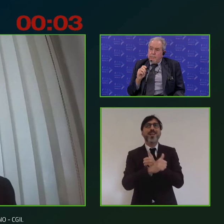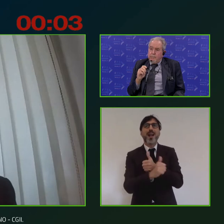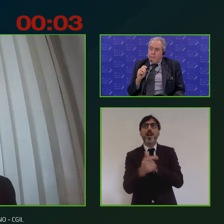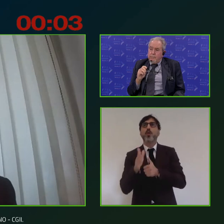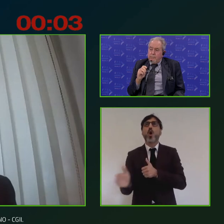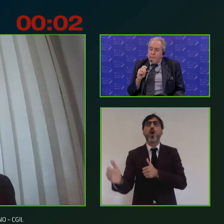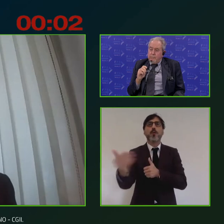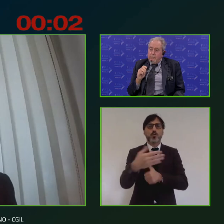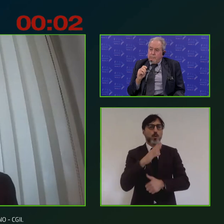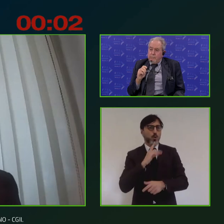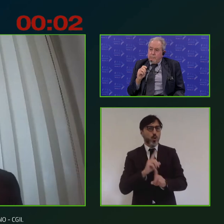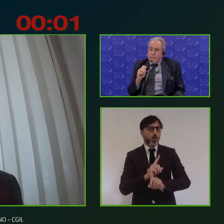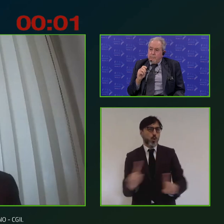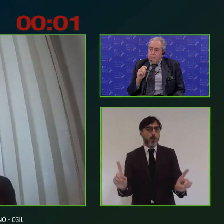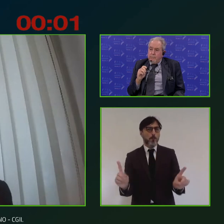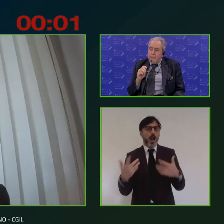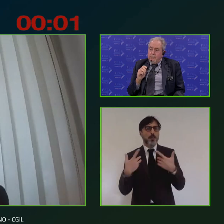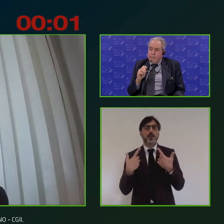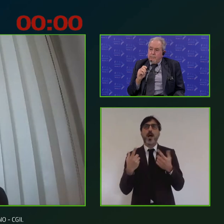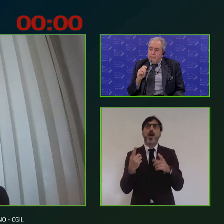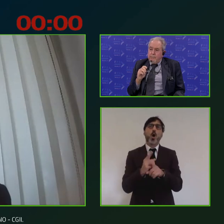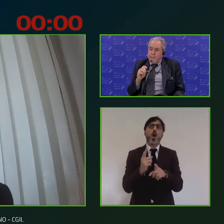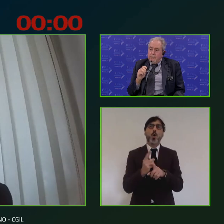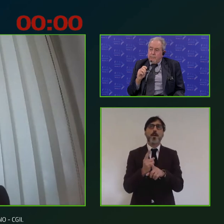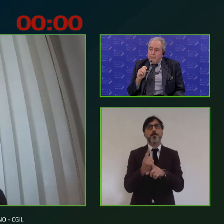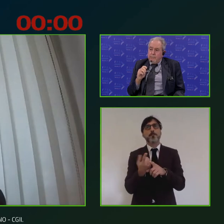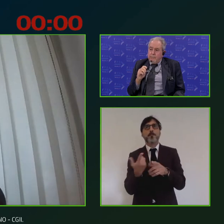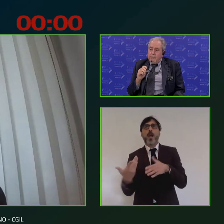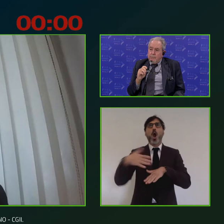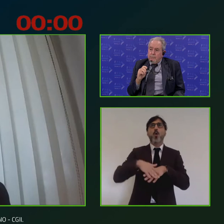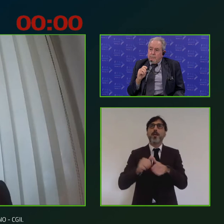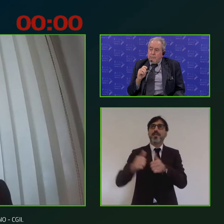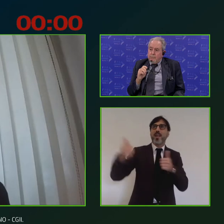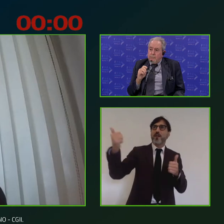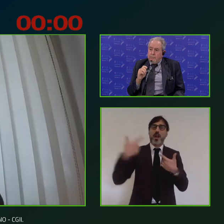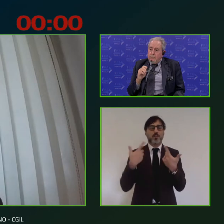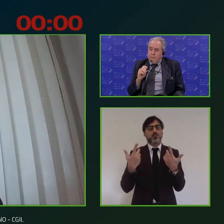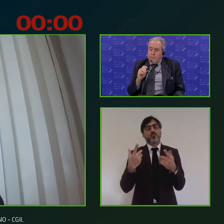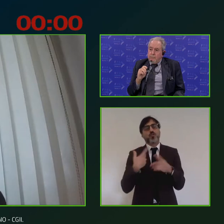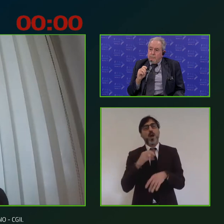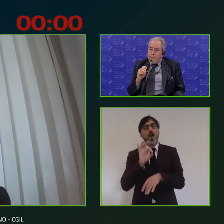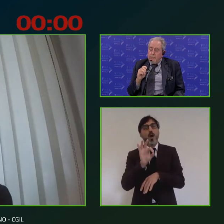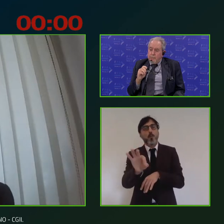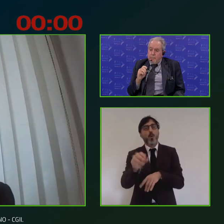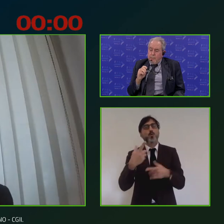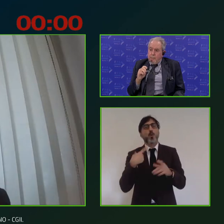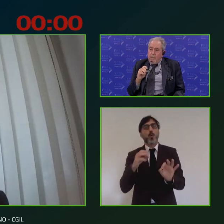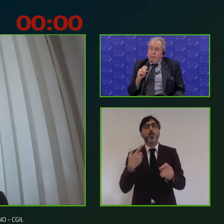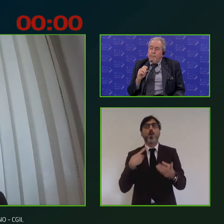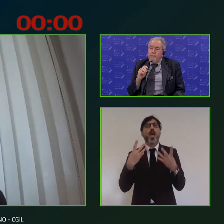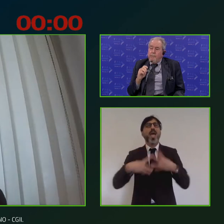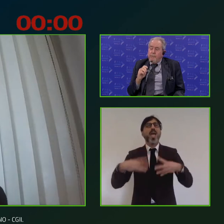colmare diciamo quel gap c'è un tema che riguarda l'efficienza della pubblica